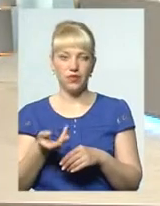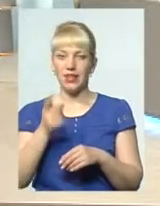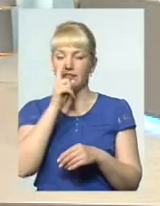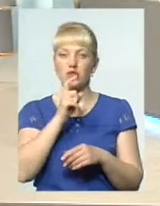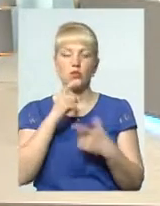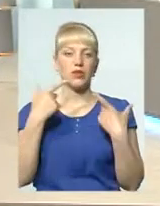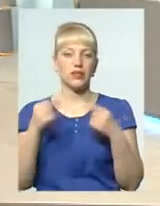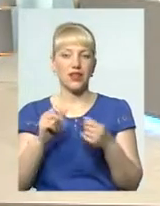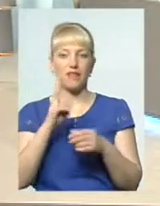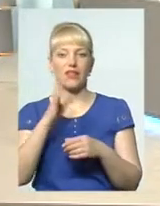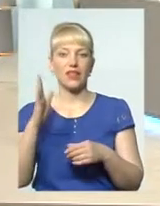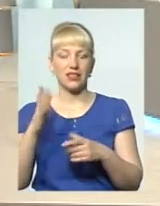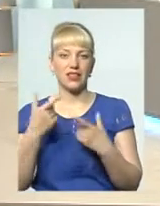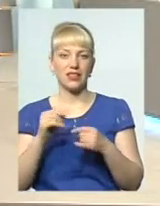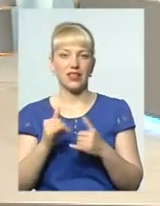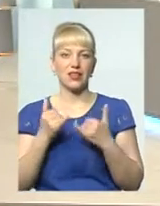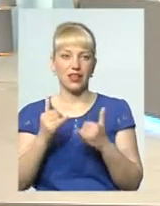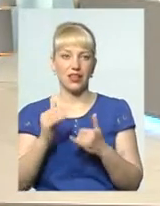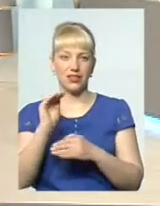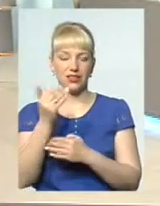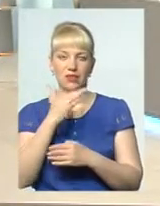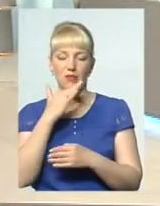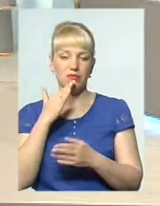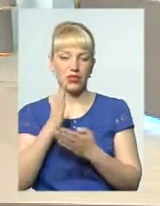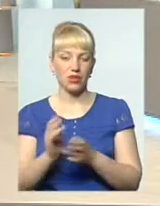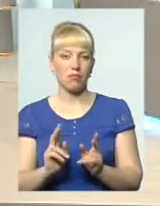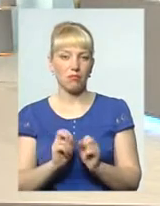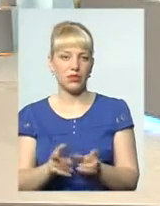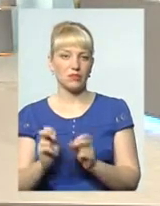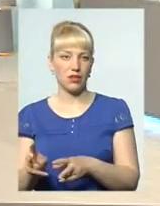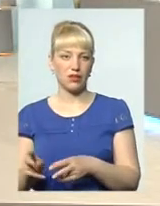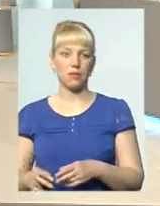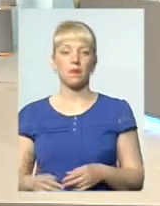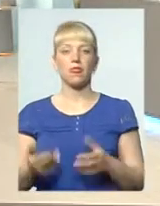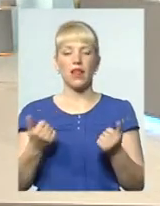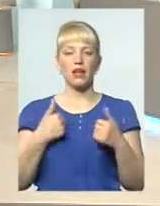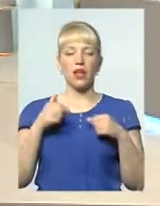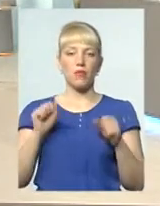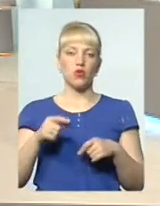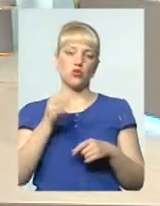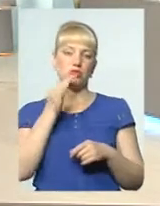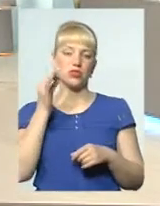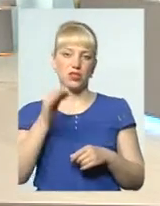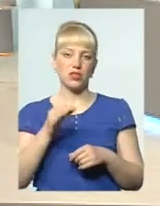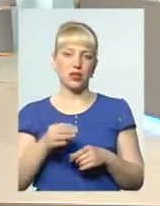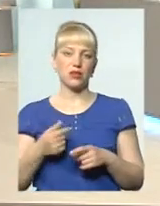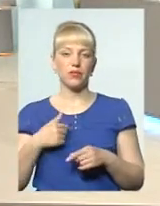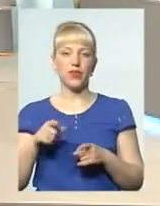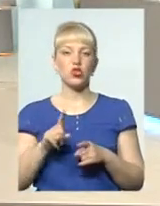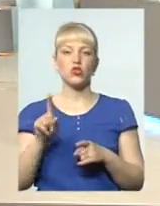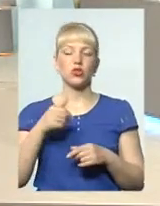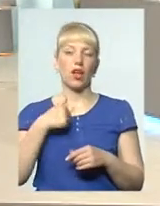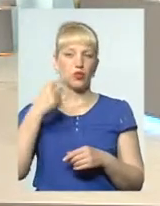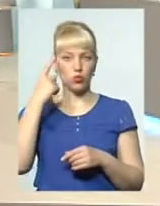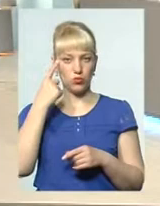квартирі, де для малої дитини дуже багато небезпеку. Так, можу сказати, що я на рахунок цього думаю, якщо